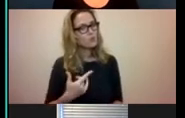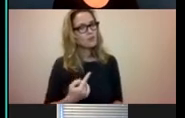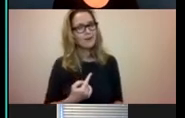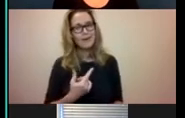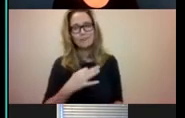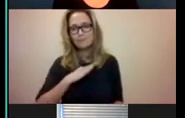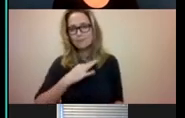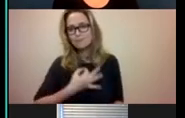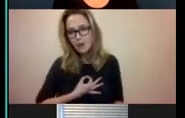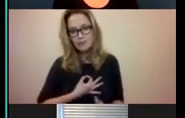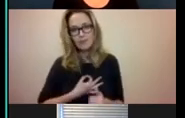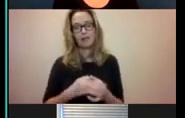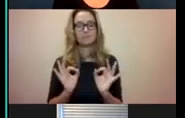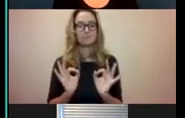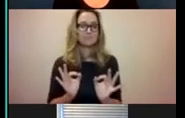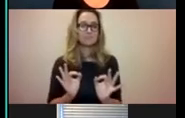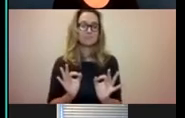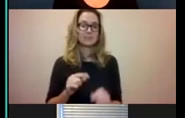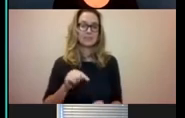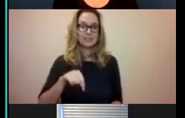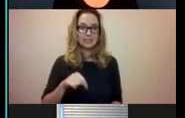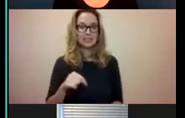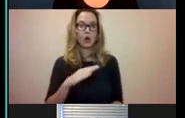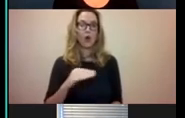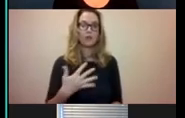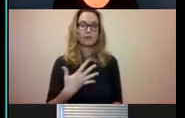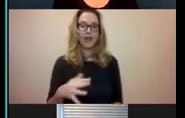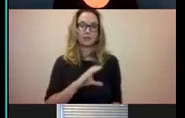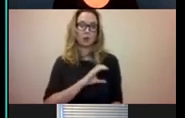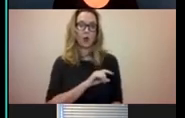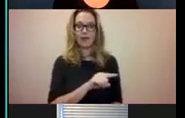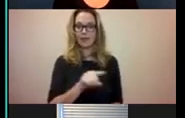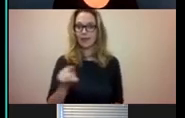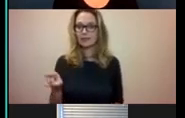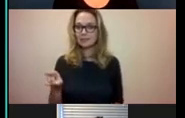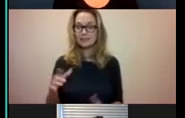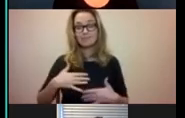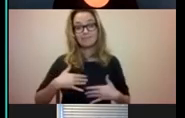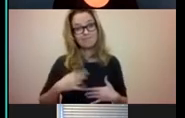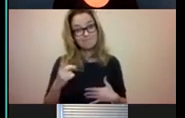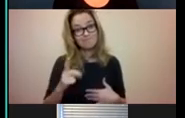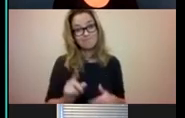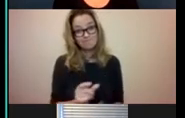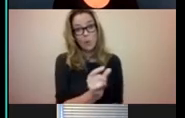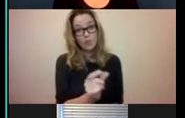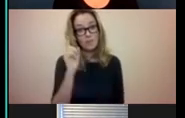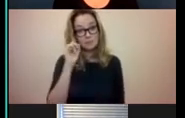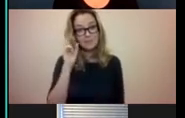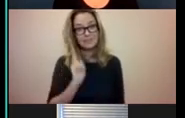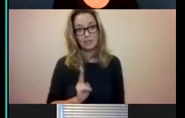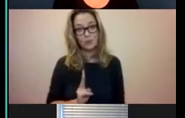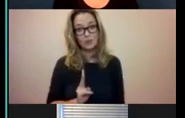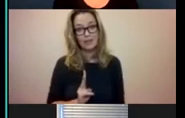Dan werk ik hier ongeveer 50 mensen. En, nou, een dingetje was natuurlijk wel mijn slechthorendheid. En